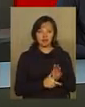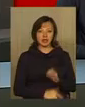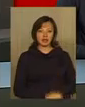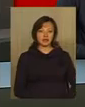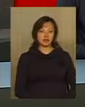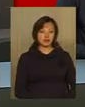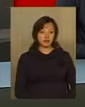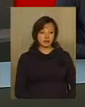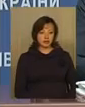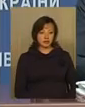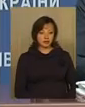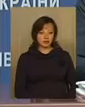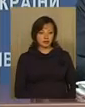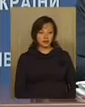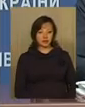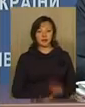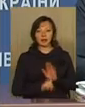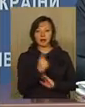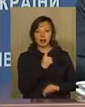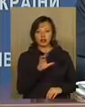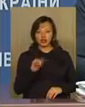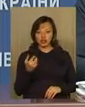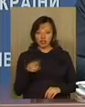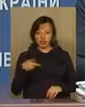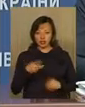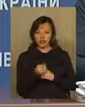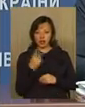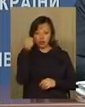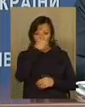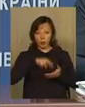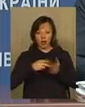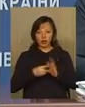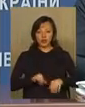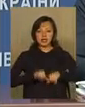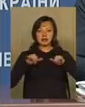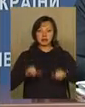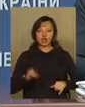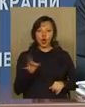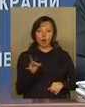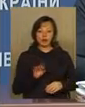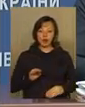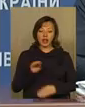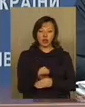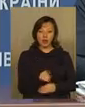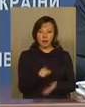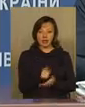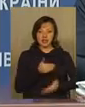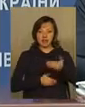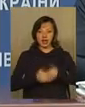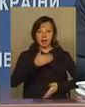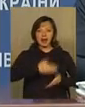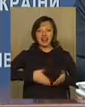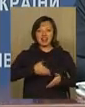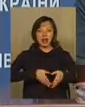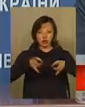гривень. З 1 січня 2012 року планується збільшити розмір додаткової пенсії інвалідам